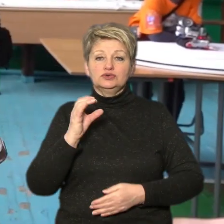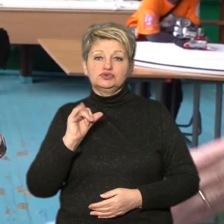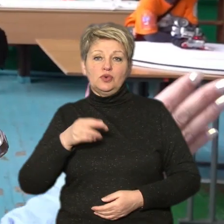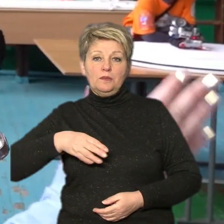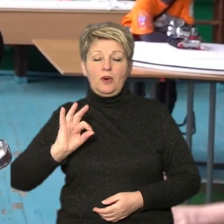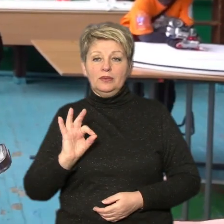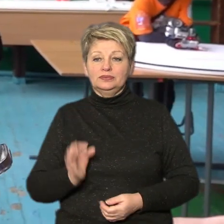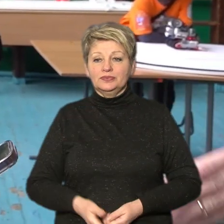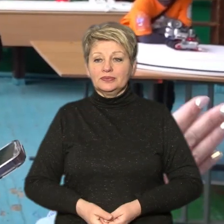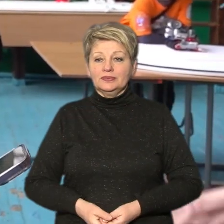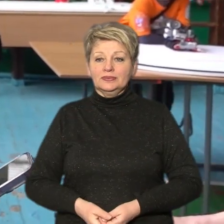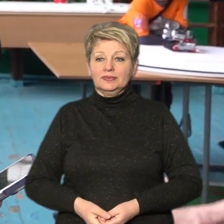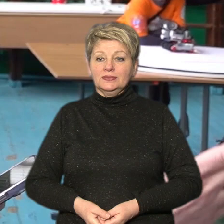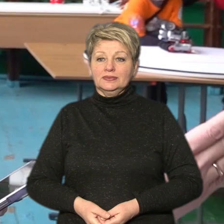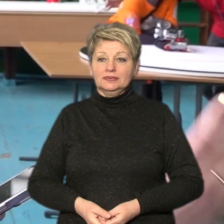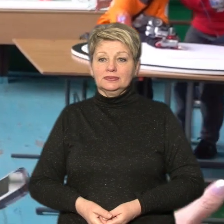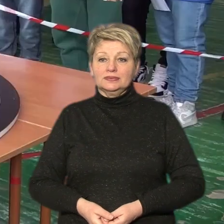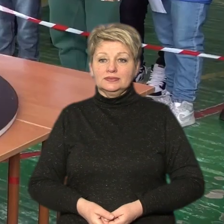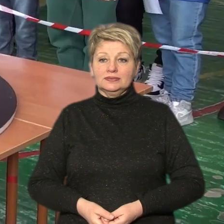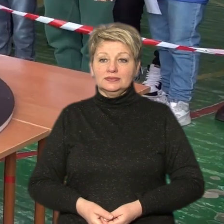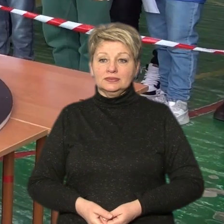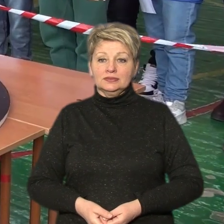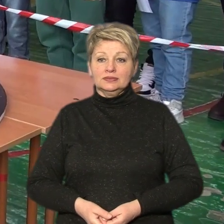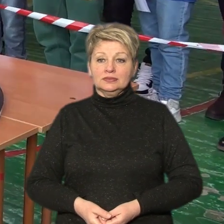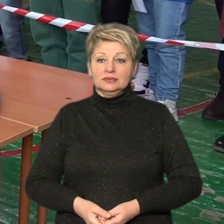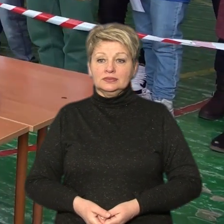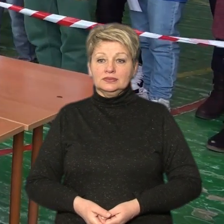Три, два, один, старо.